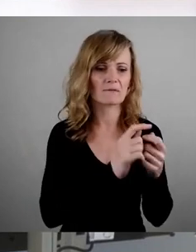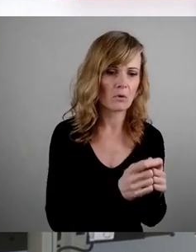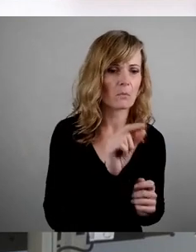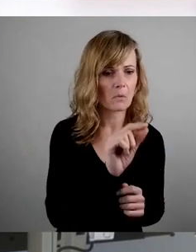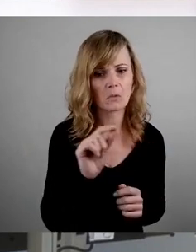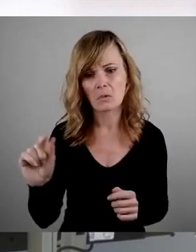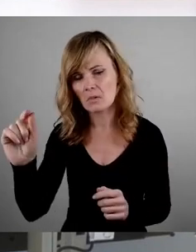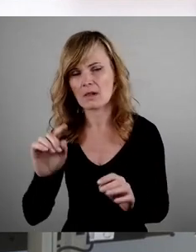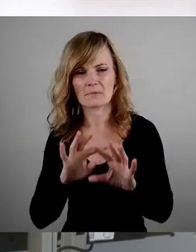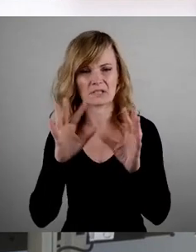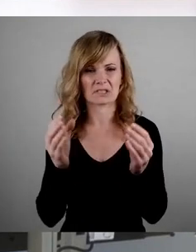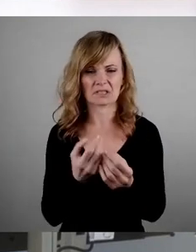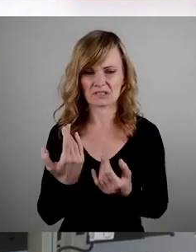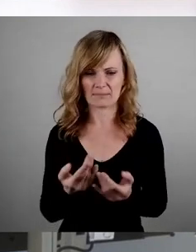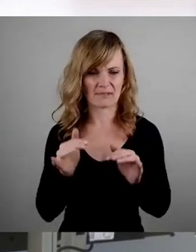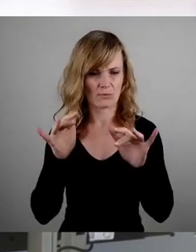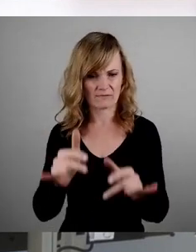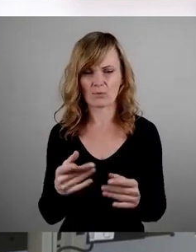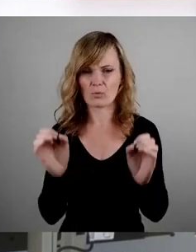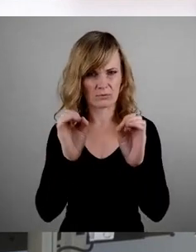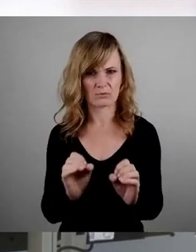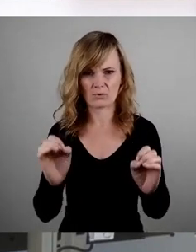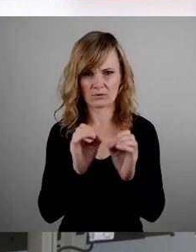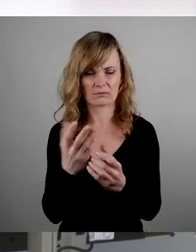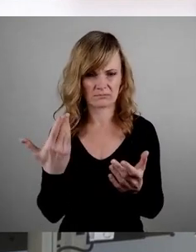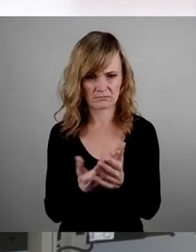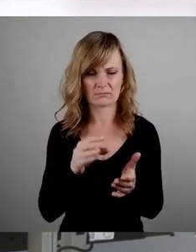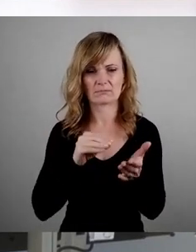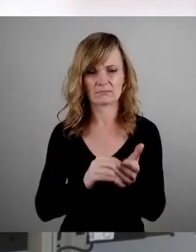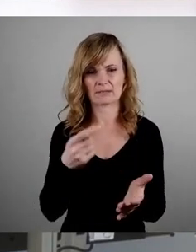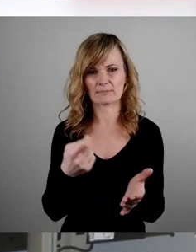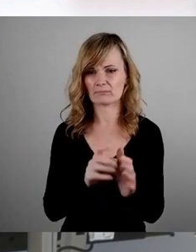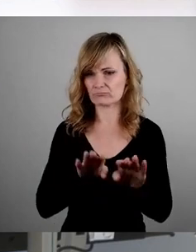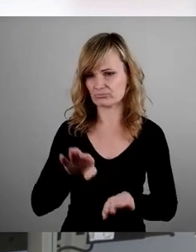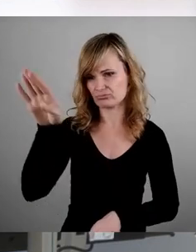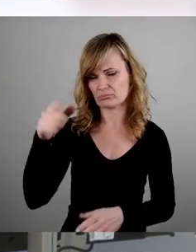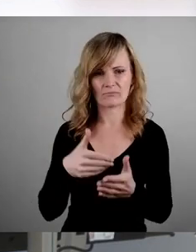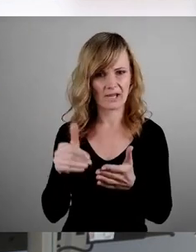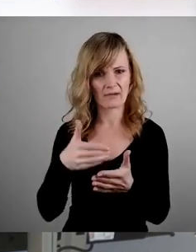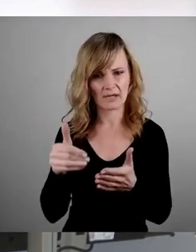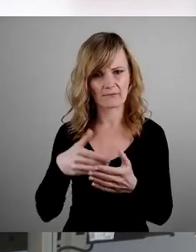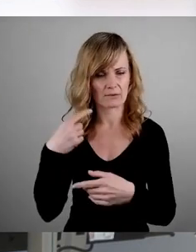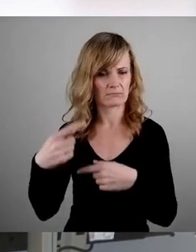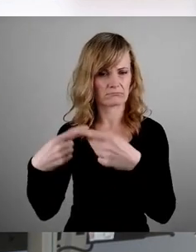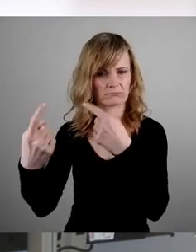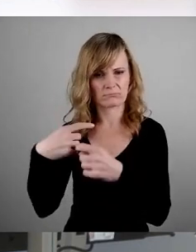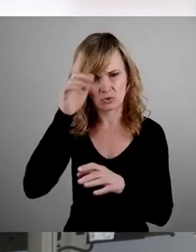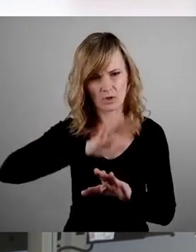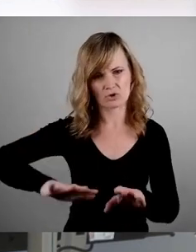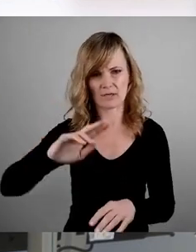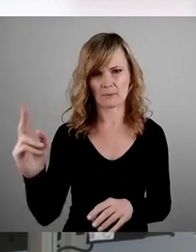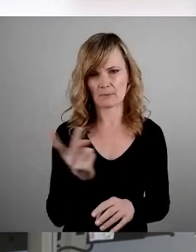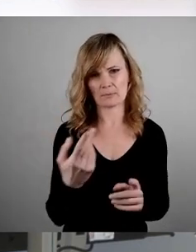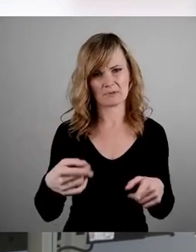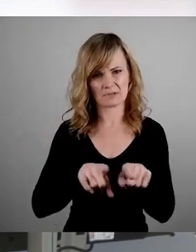Summe so gut wie überhaupt gar keine Auswirkungen auf die stetig steigenden Mietpreise in den Städten in der ganzen Bundesrepublik haben. Wir